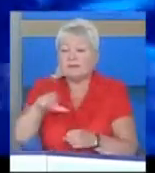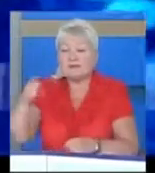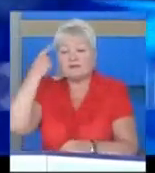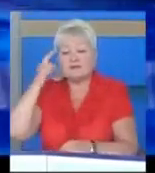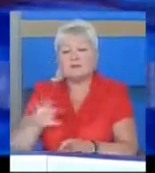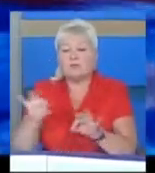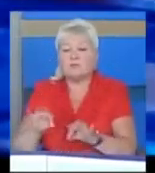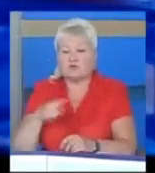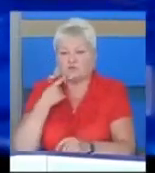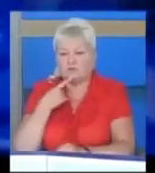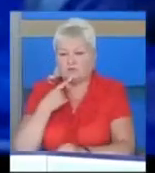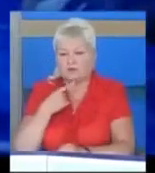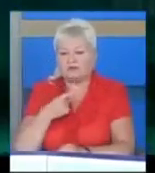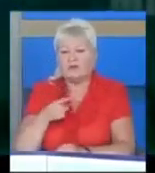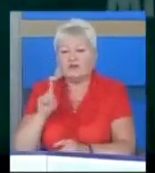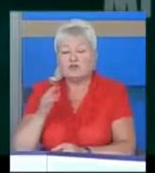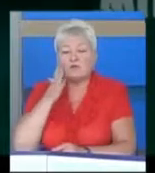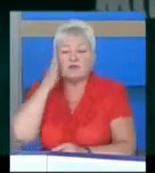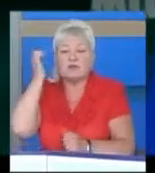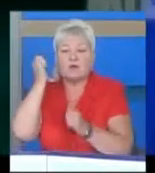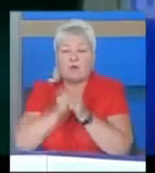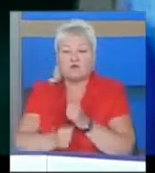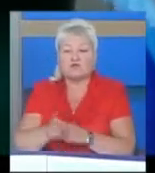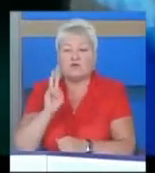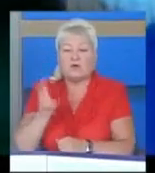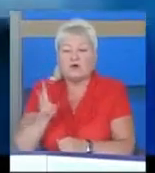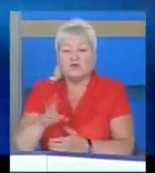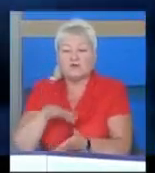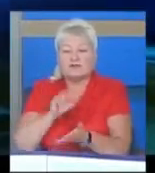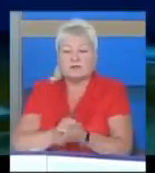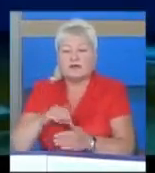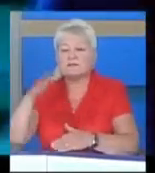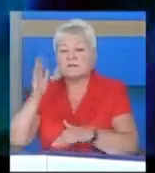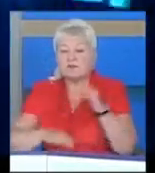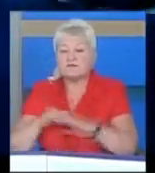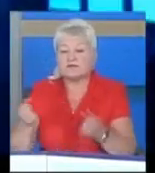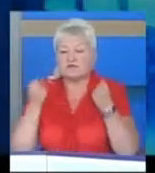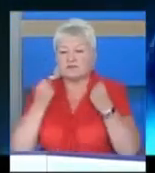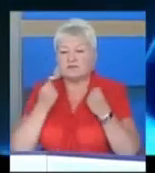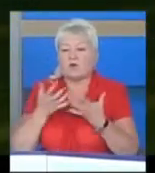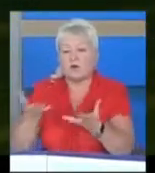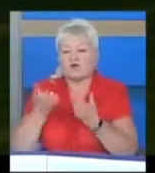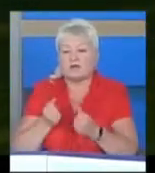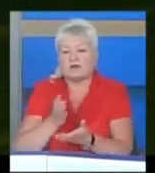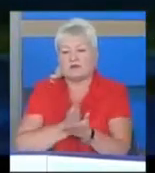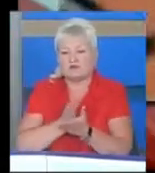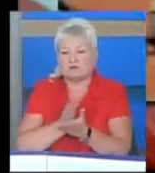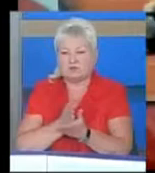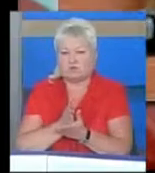йдеться. Тому мрія кожного, хто займається професійним спортом, отримати заслужену нагороду.